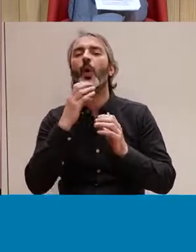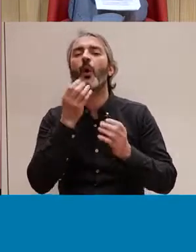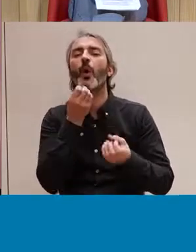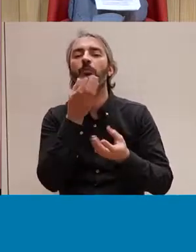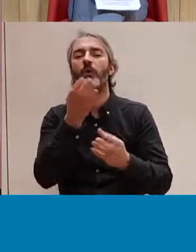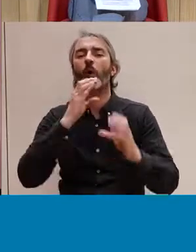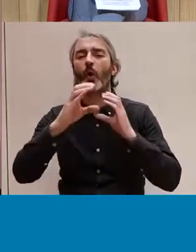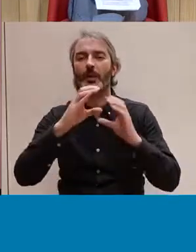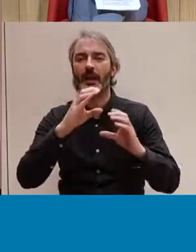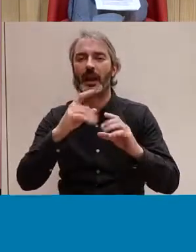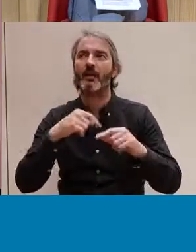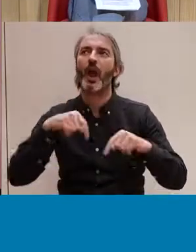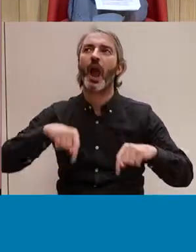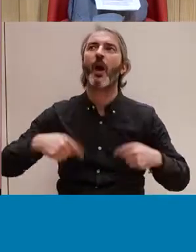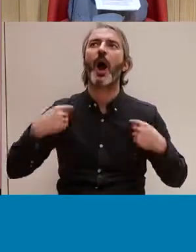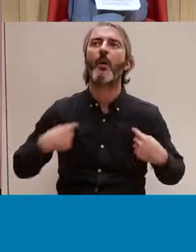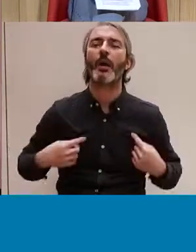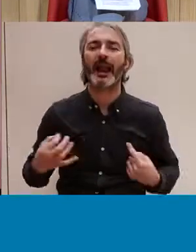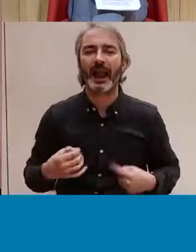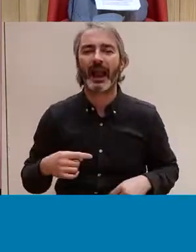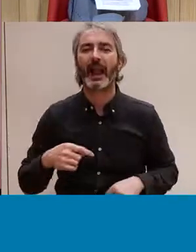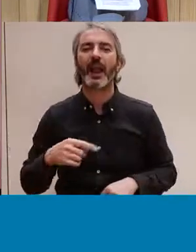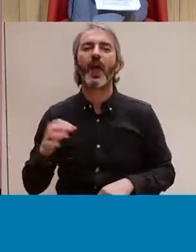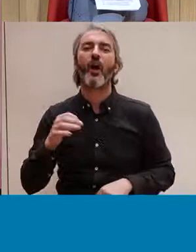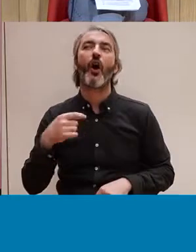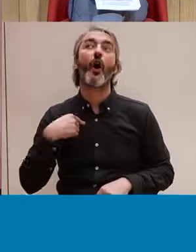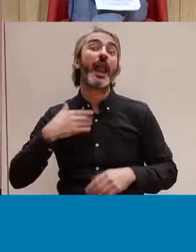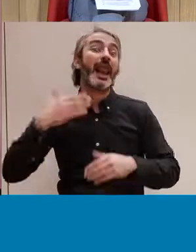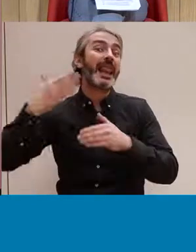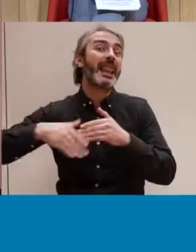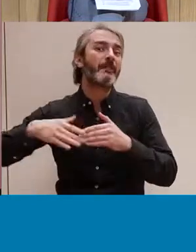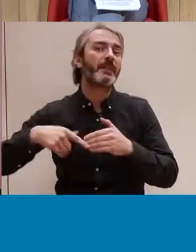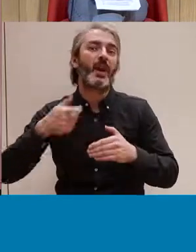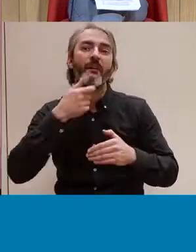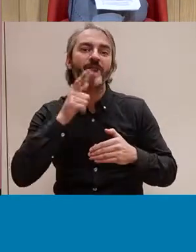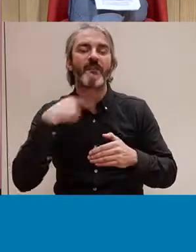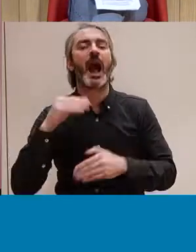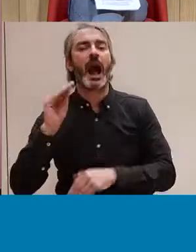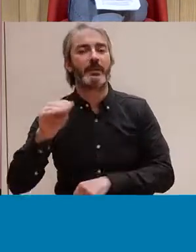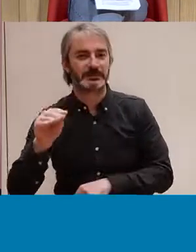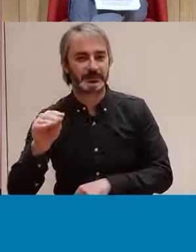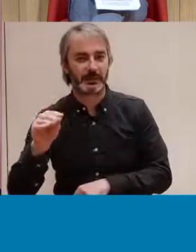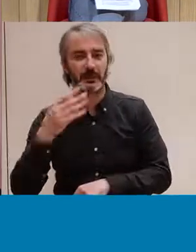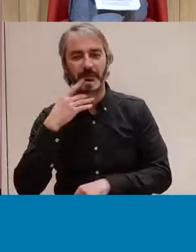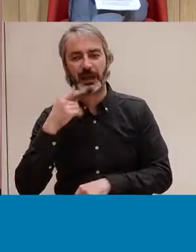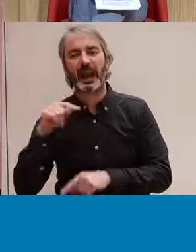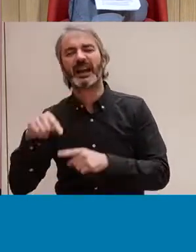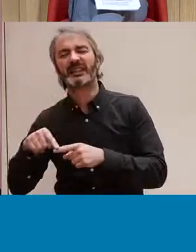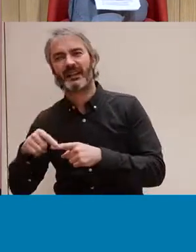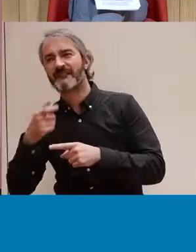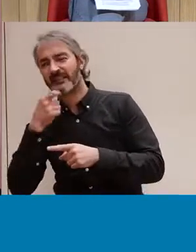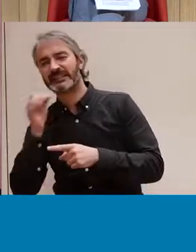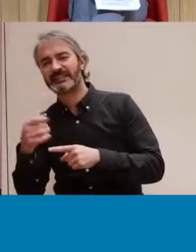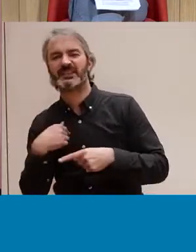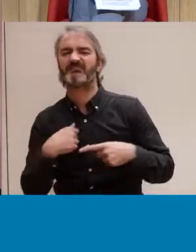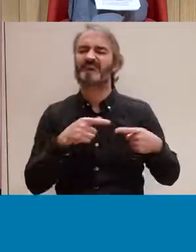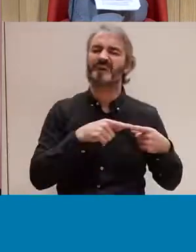l'altra persona com estàs avui, quines pràctiques, si hi ha algun límit que tinguis a nivell corporal, no? Això sí, això no,